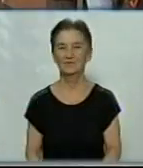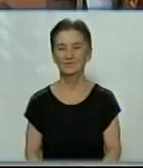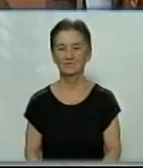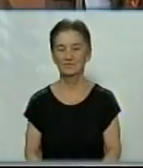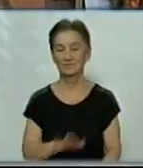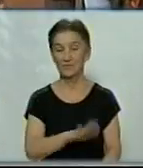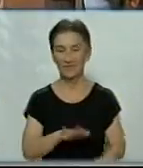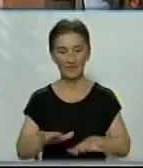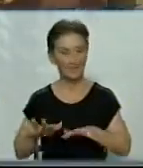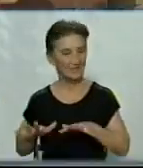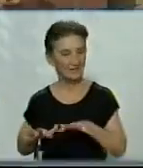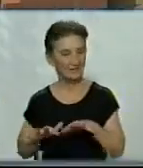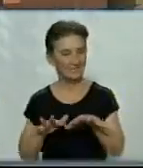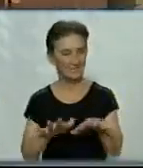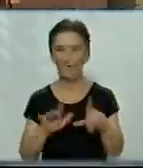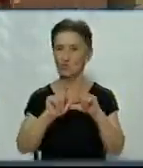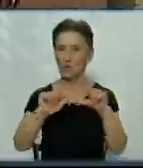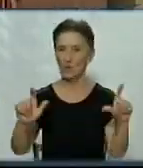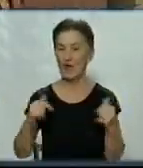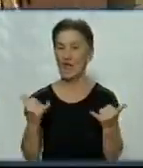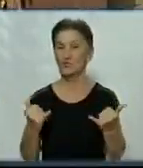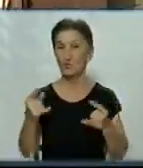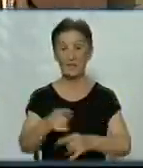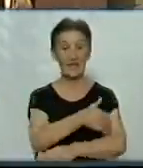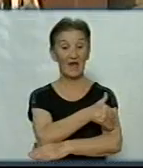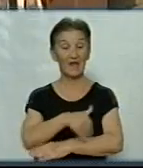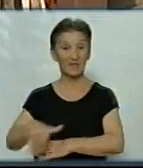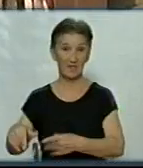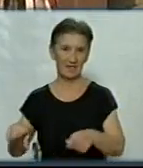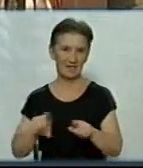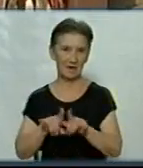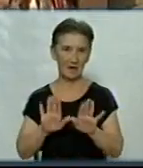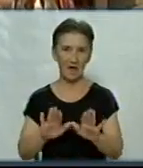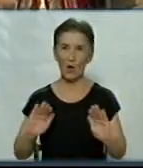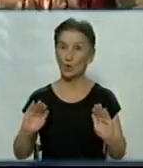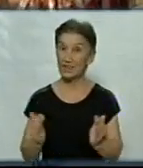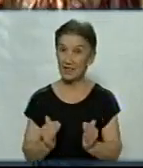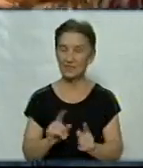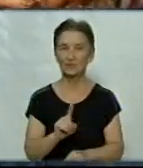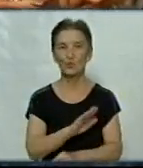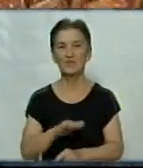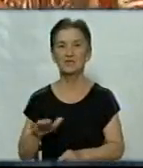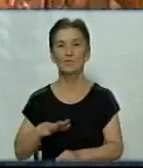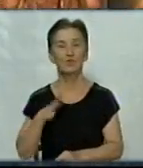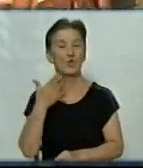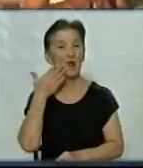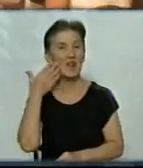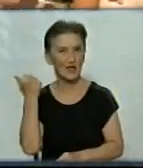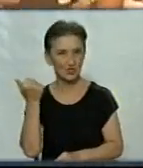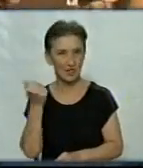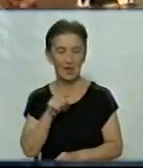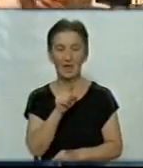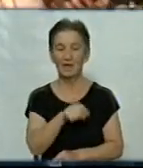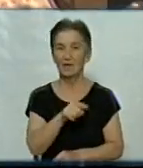Діти заходять до школи. Сьогоднішня лінійка у нас така коротенька, для того, щоб дітям було легше. На цій лінійці